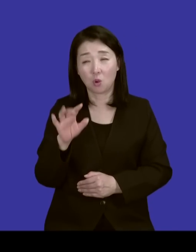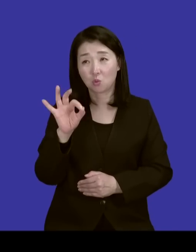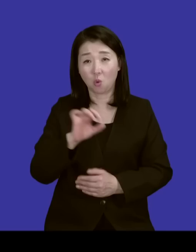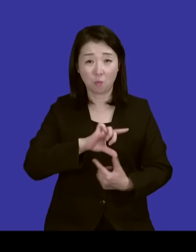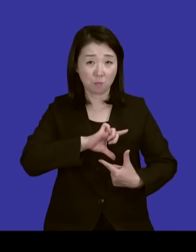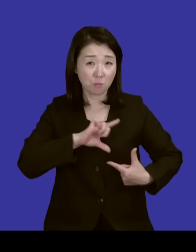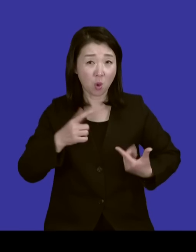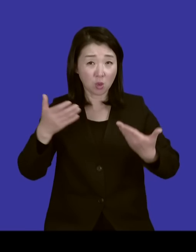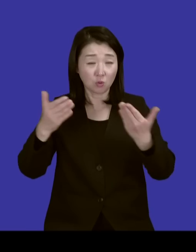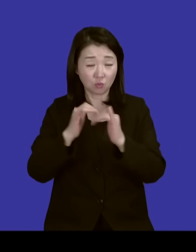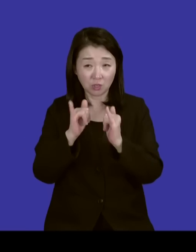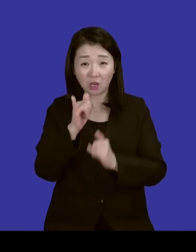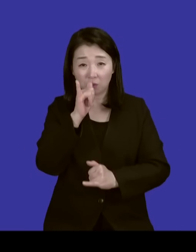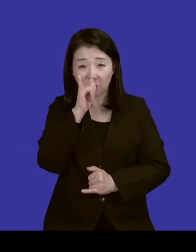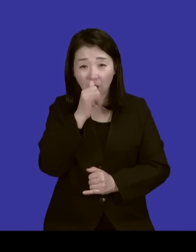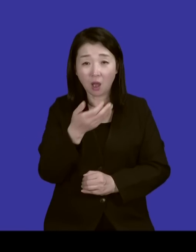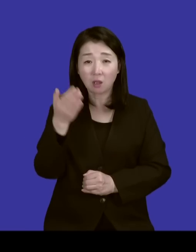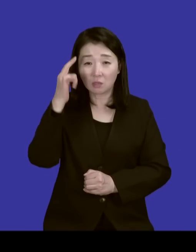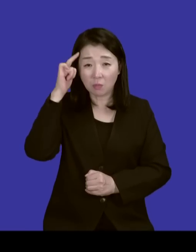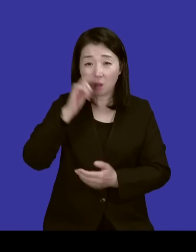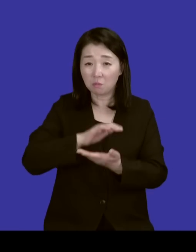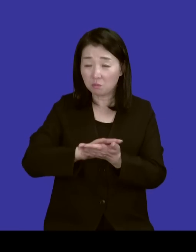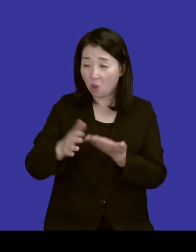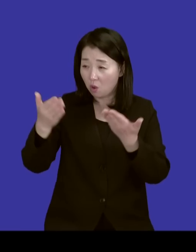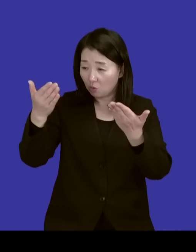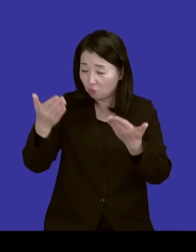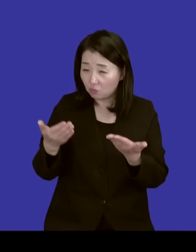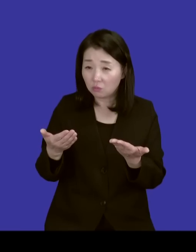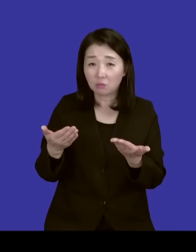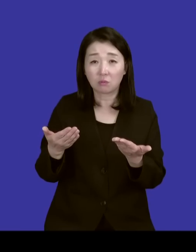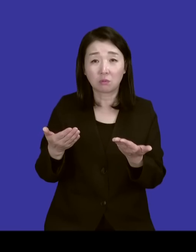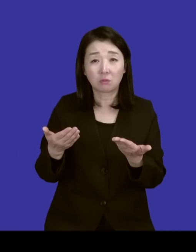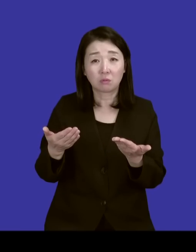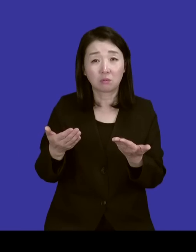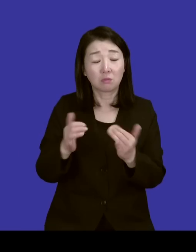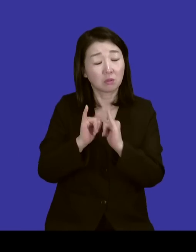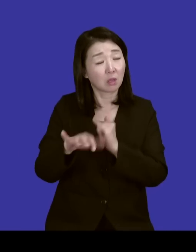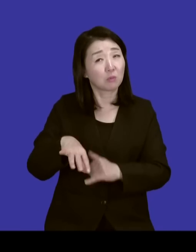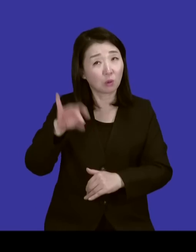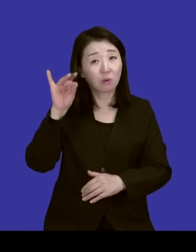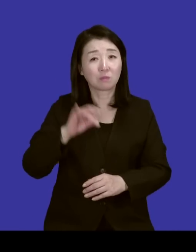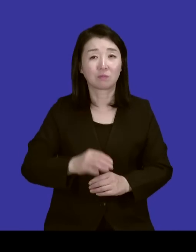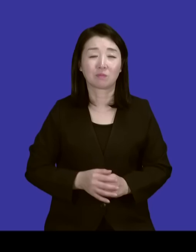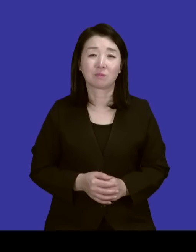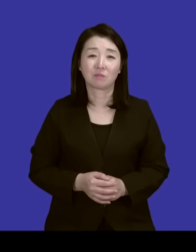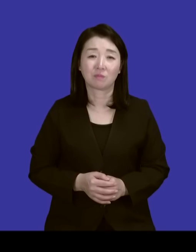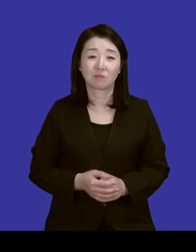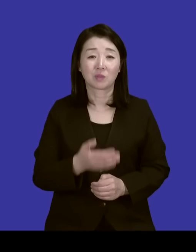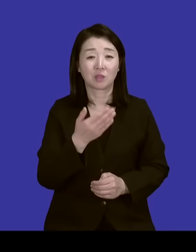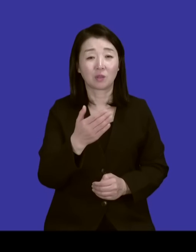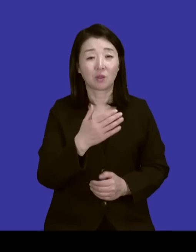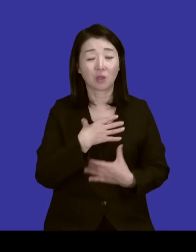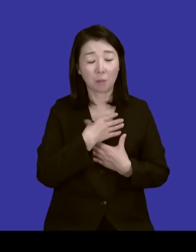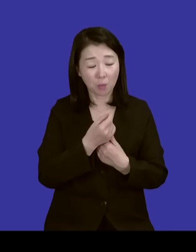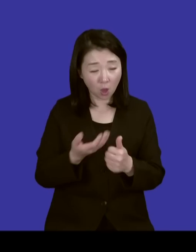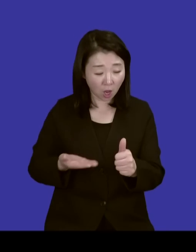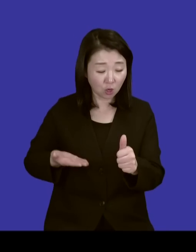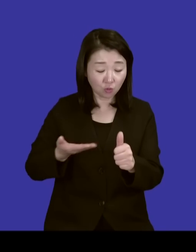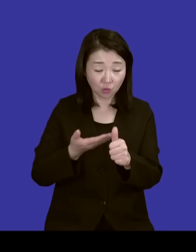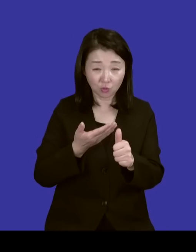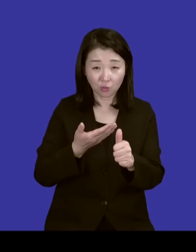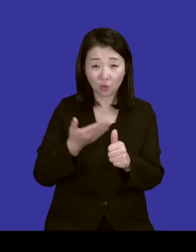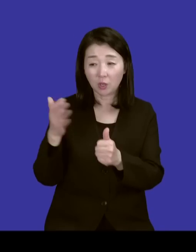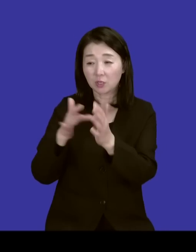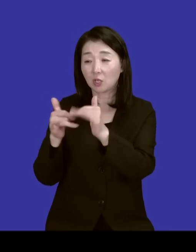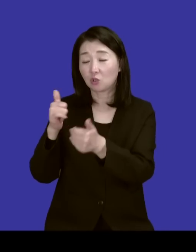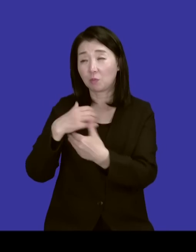명예를 준다는 사람이 있어서도 평안을 준다는 그런 존재는 처음이었기 때문에 너에게 평안을 끼치더니 그건 나의 평안을